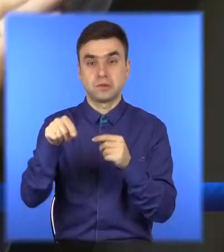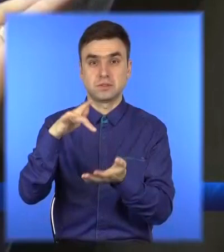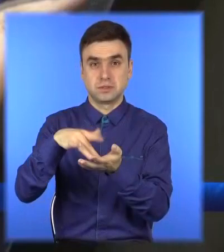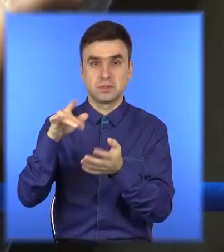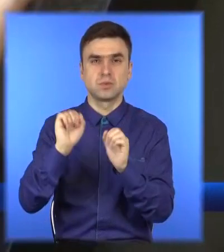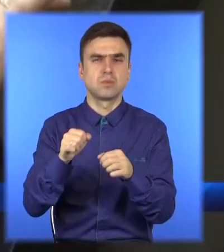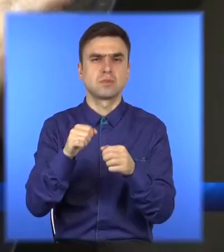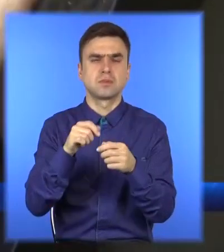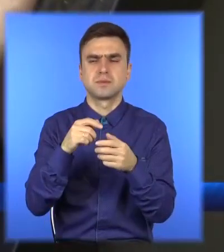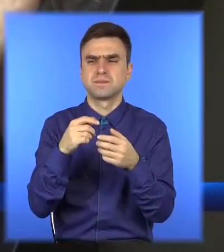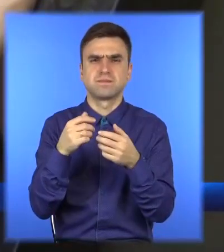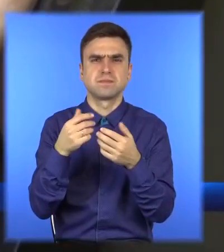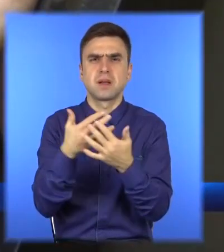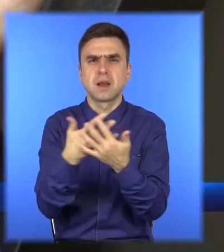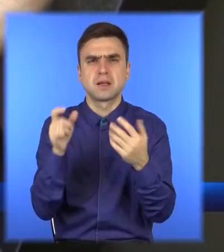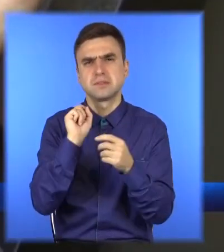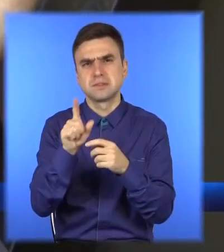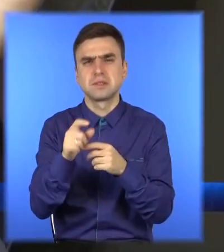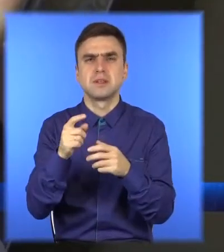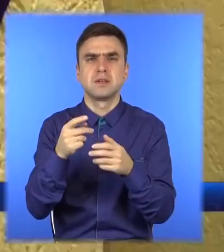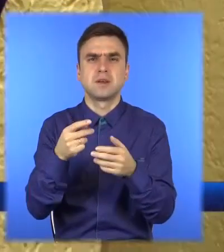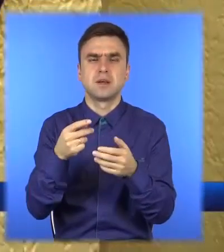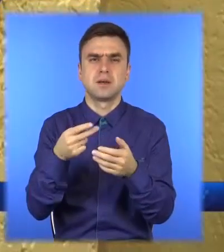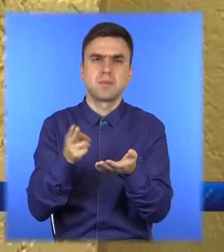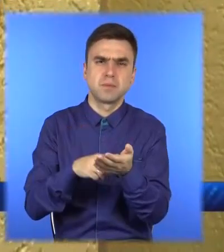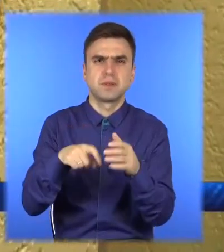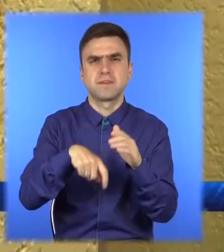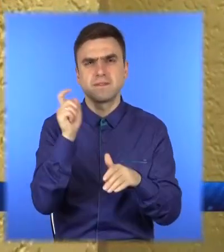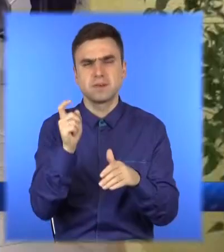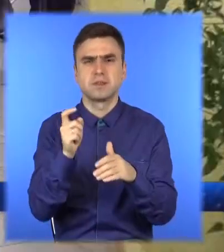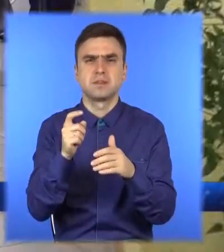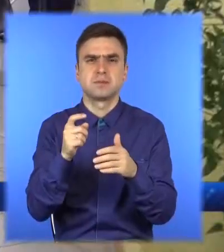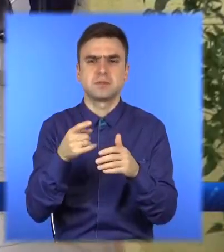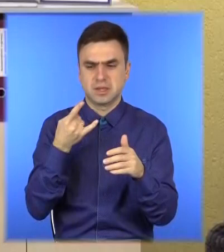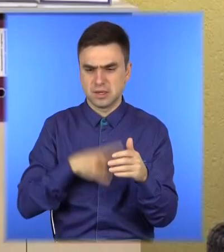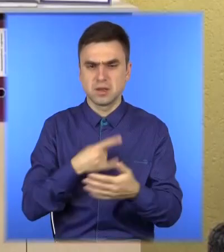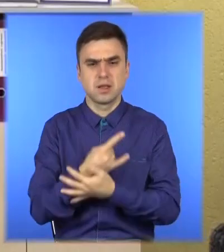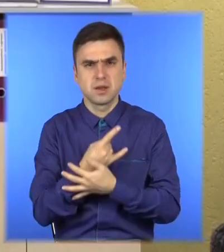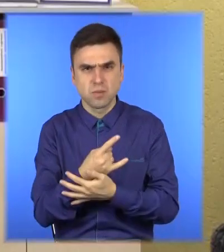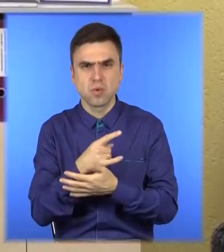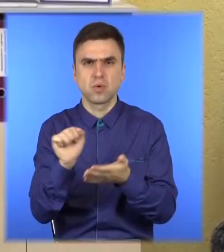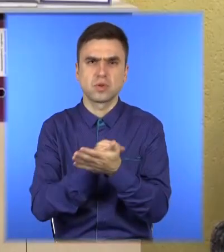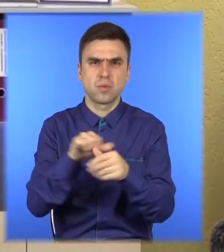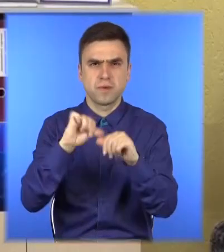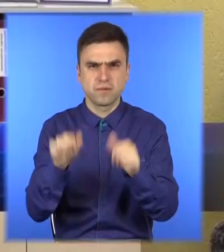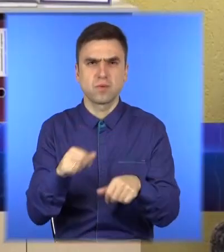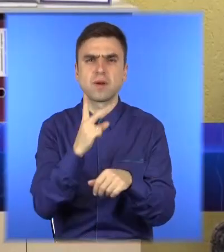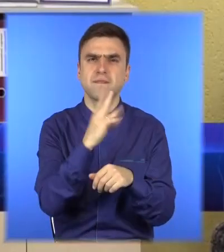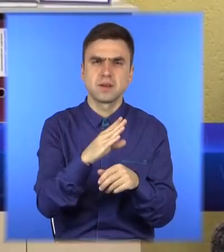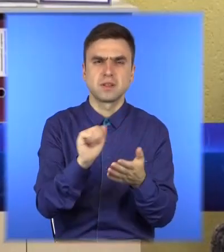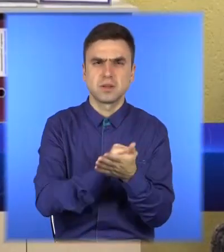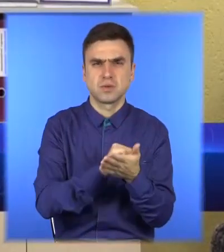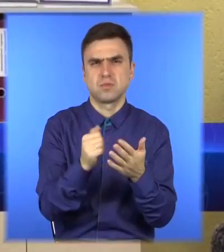новонароджених мешканців та багатодітних родин одним пакетом. З сьогоднішнього дня